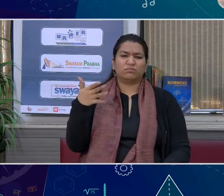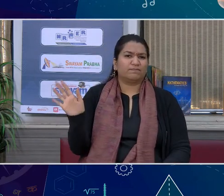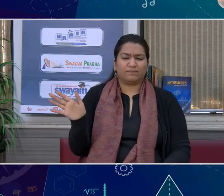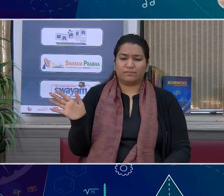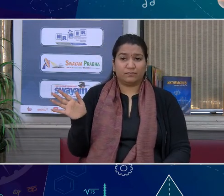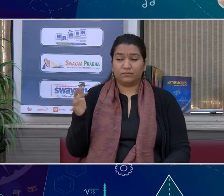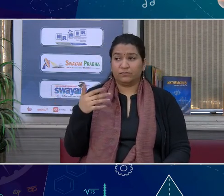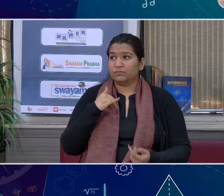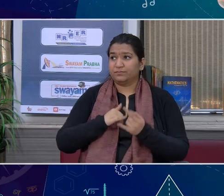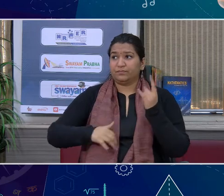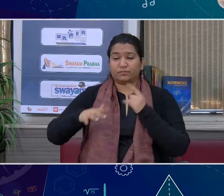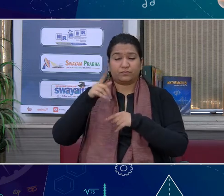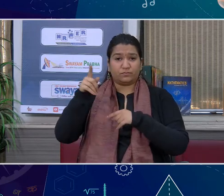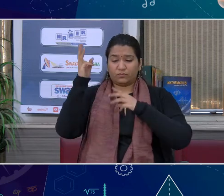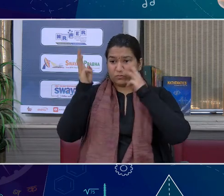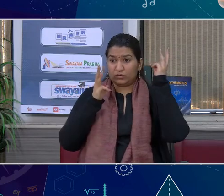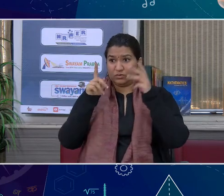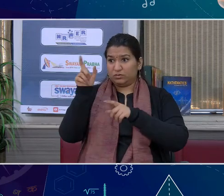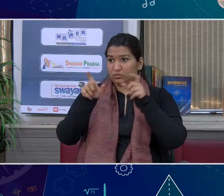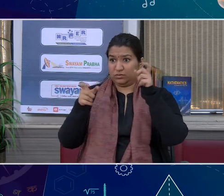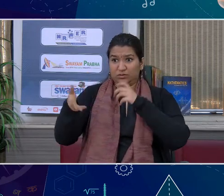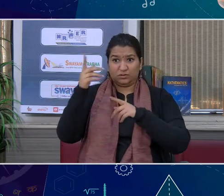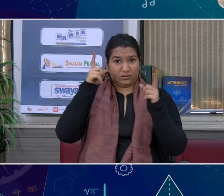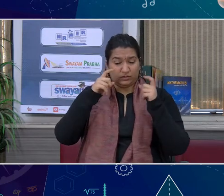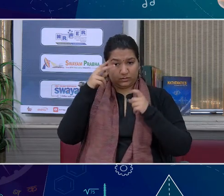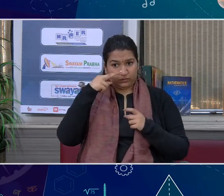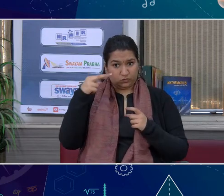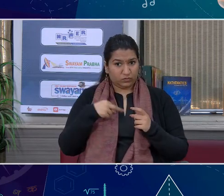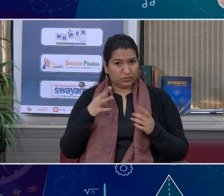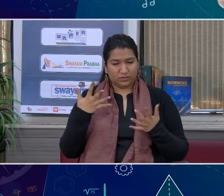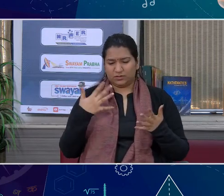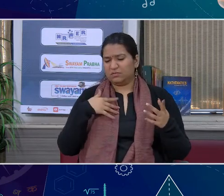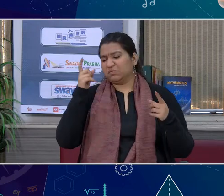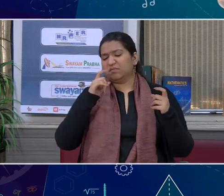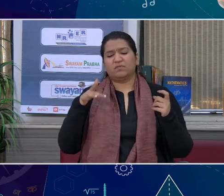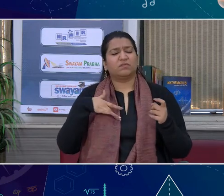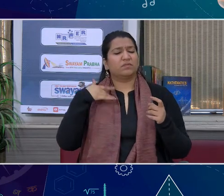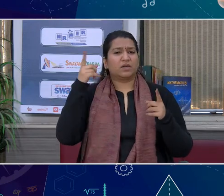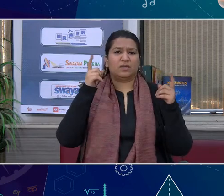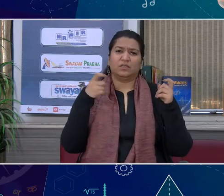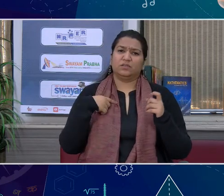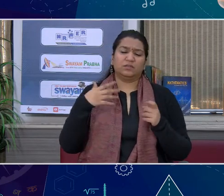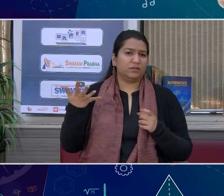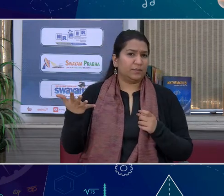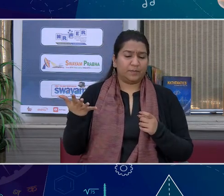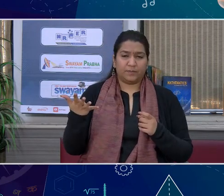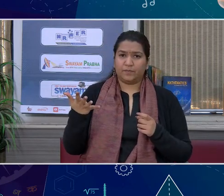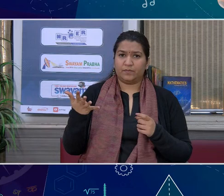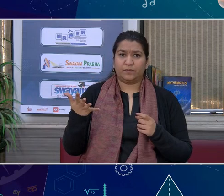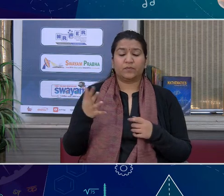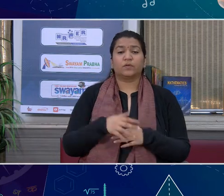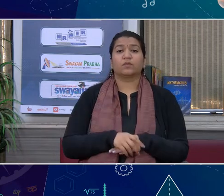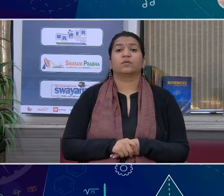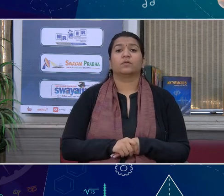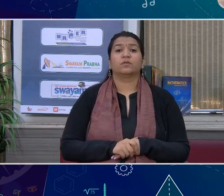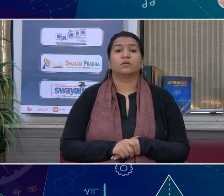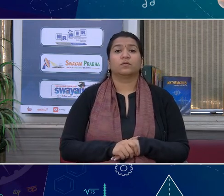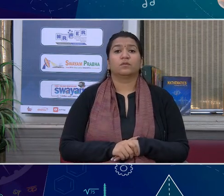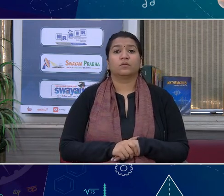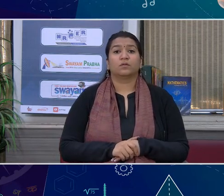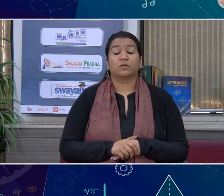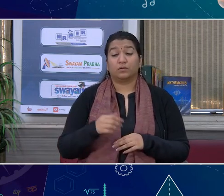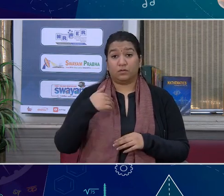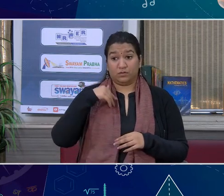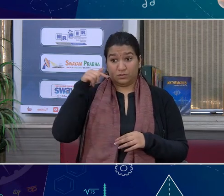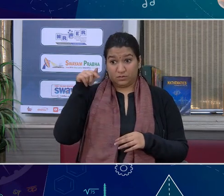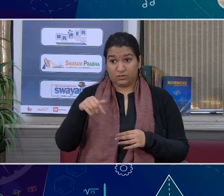कि ऐसे जो कि मेरे भावों के साथ अपने भावों को जोड़े नहीं पा रहा है मेरे भाव मुझे साथ उसका सामंज से नहीं स्तापित कर पा रहा है तो